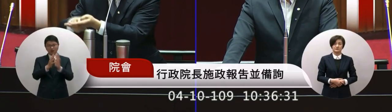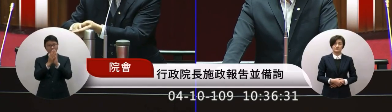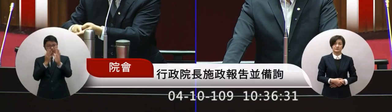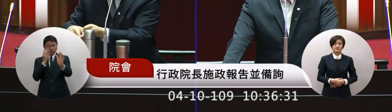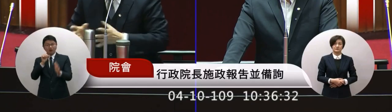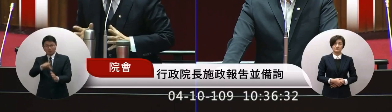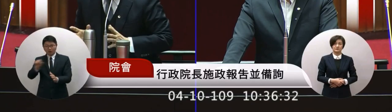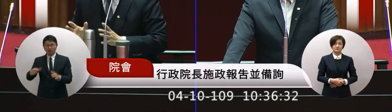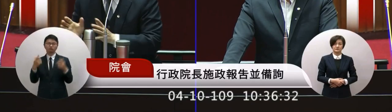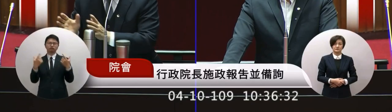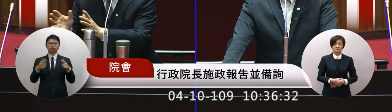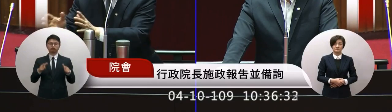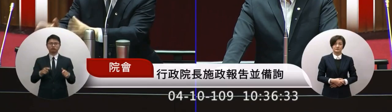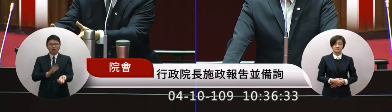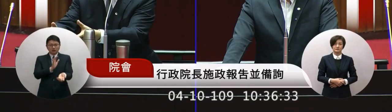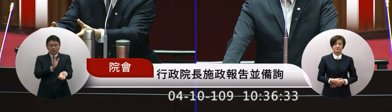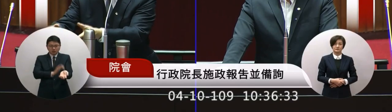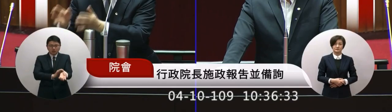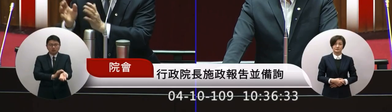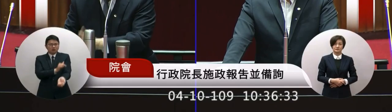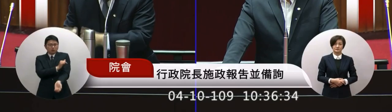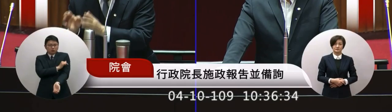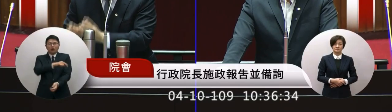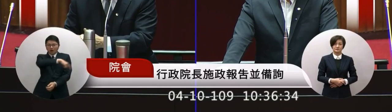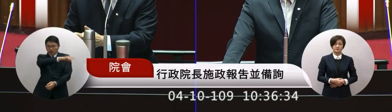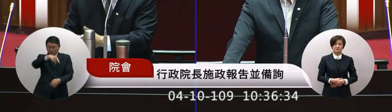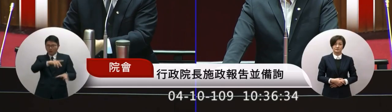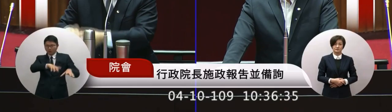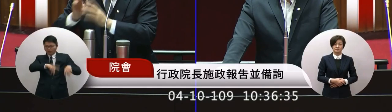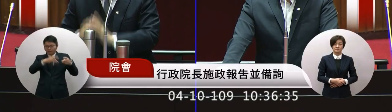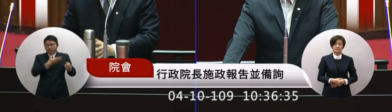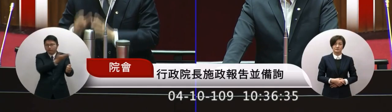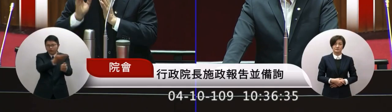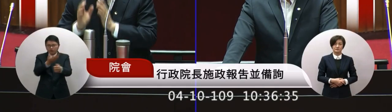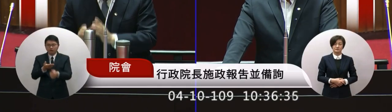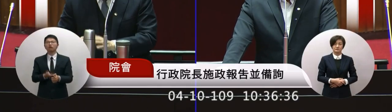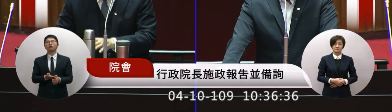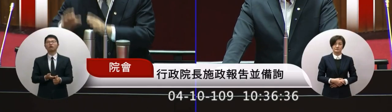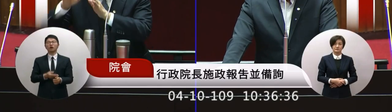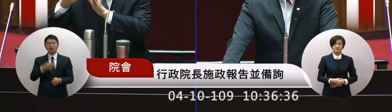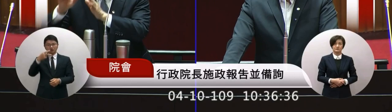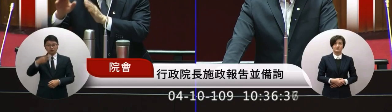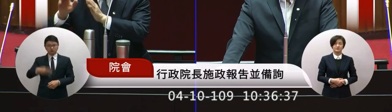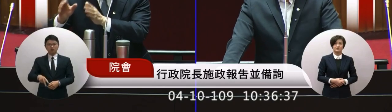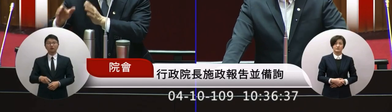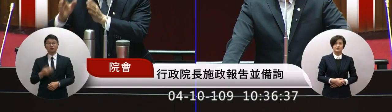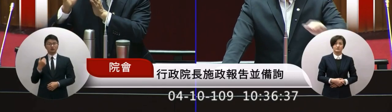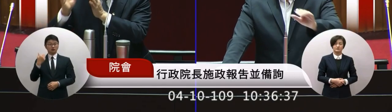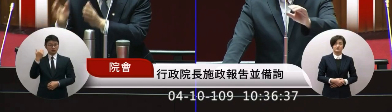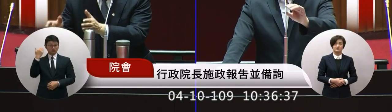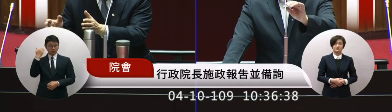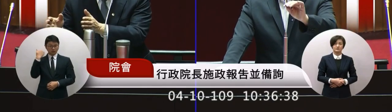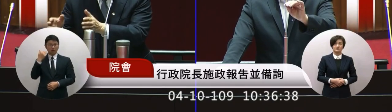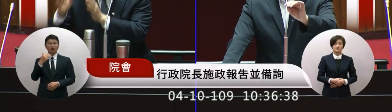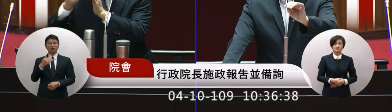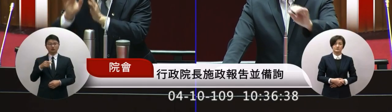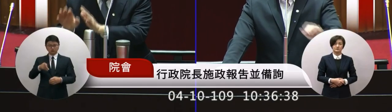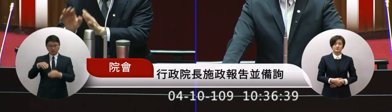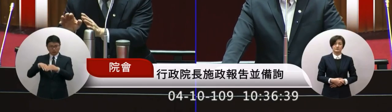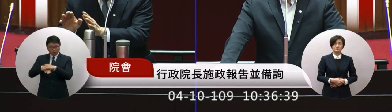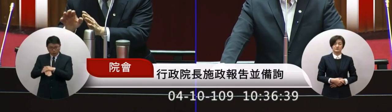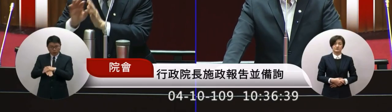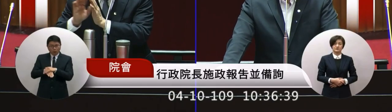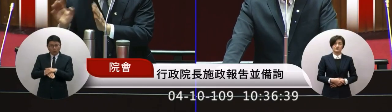醫療人員我們優先給他不但優先給他而且本來應有的庫存量